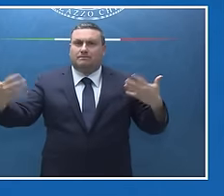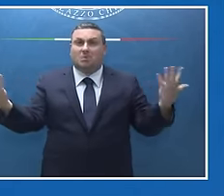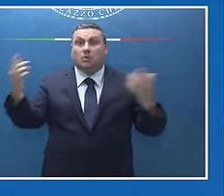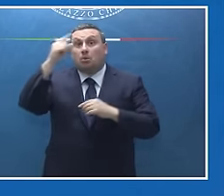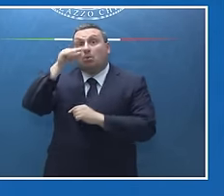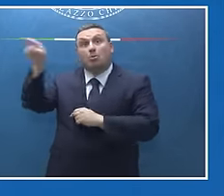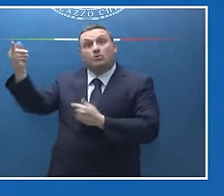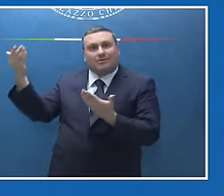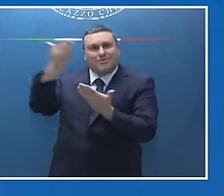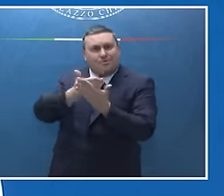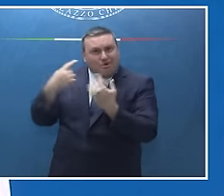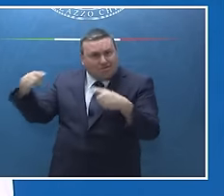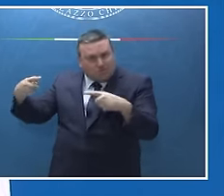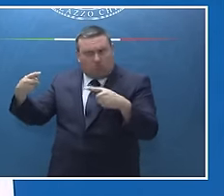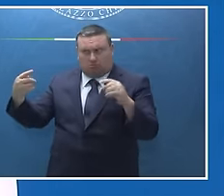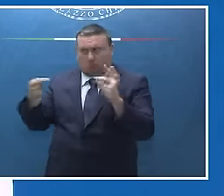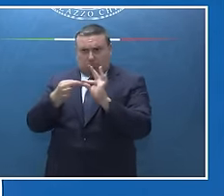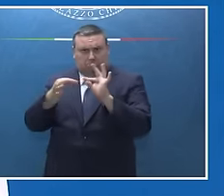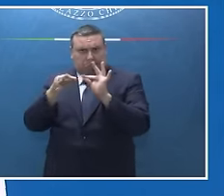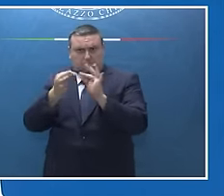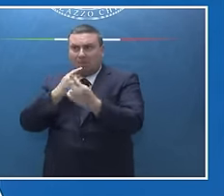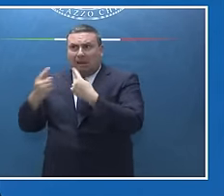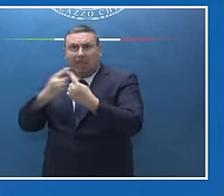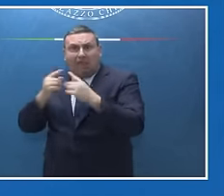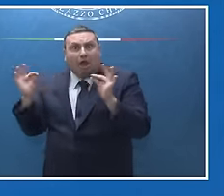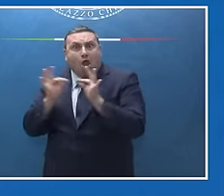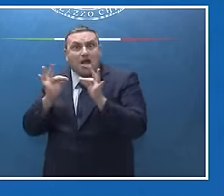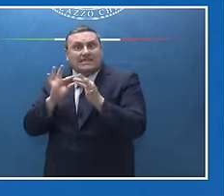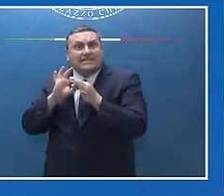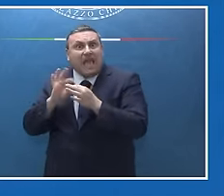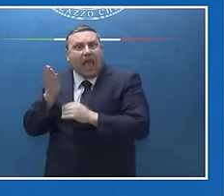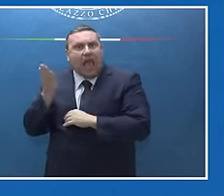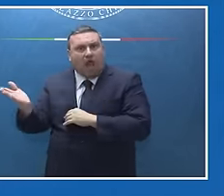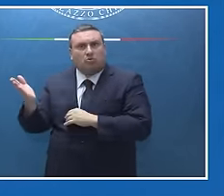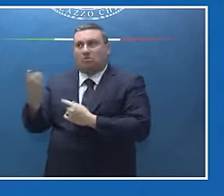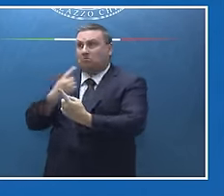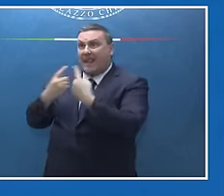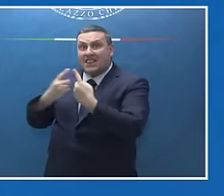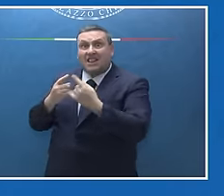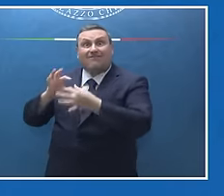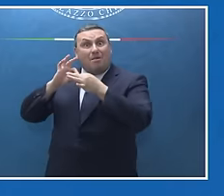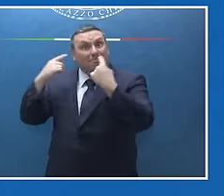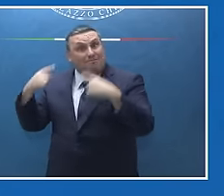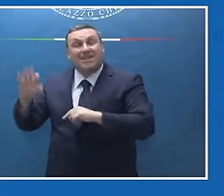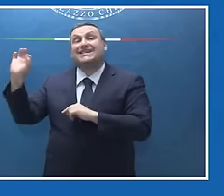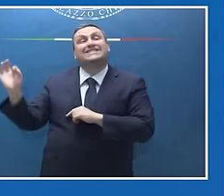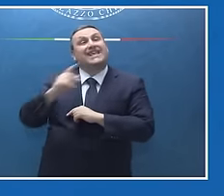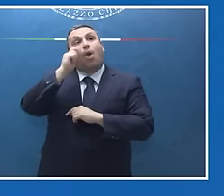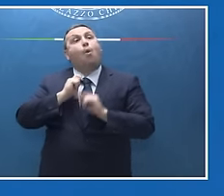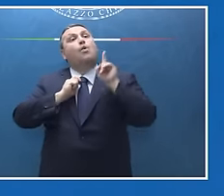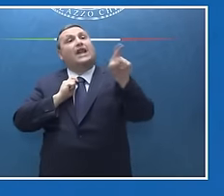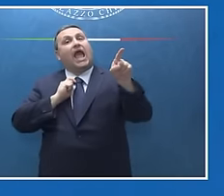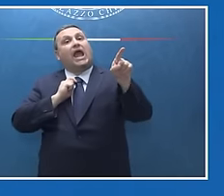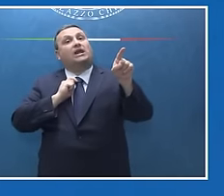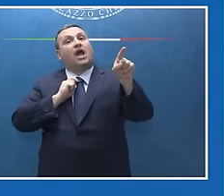Putin è, diciamo, siamo disposti a una trattativa di pace, se l'Ucraina riconosce l'invasione